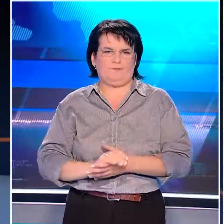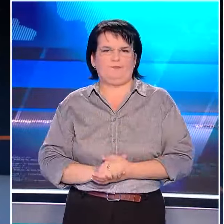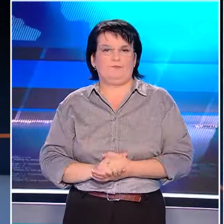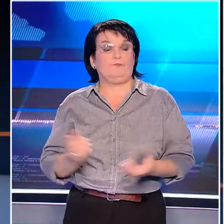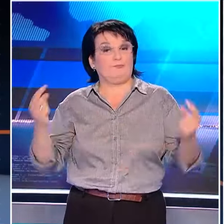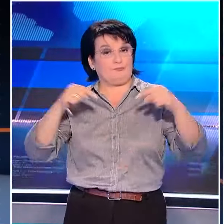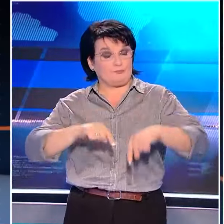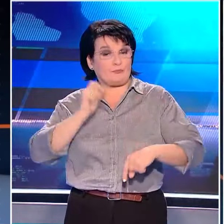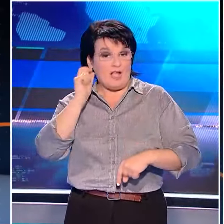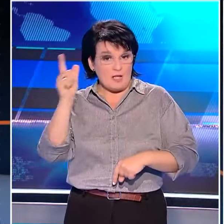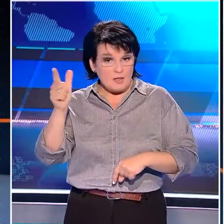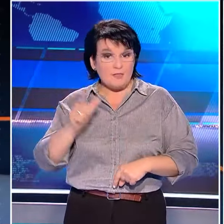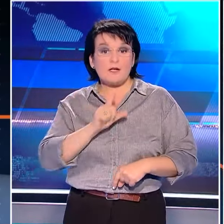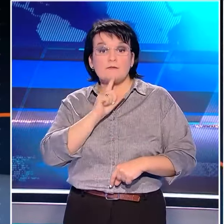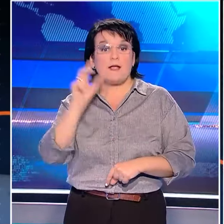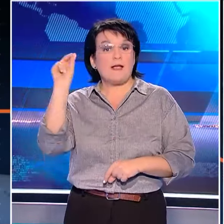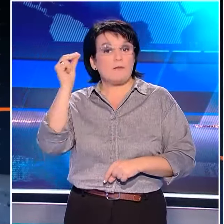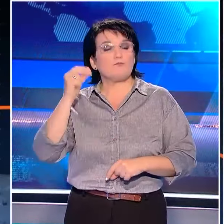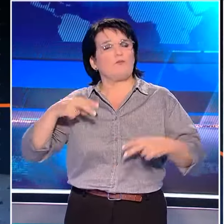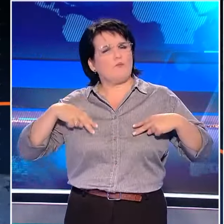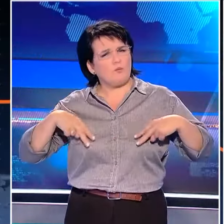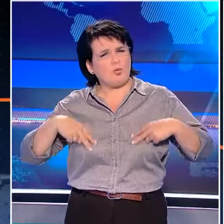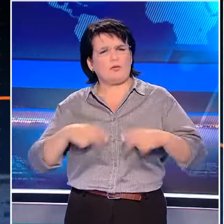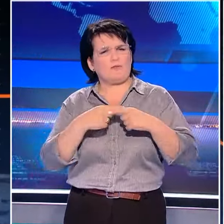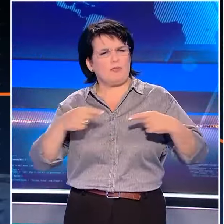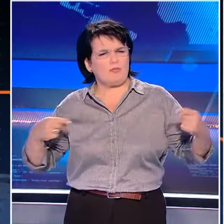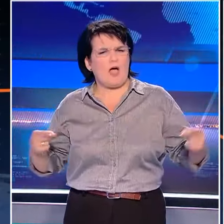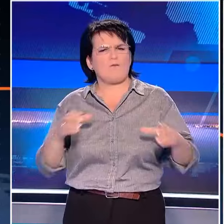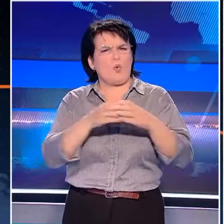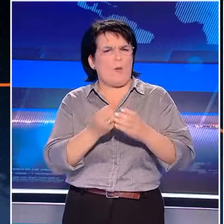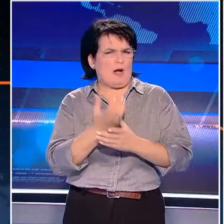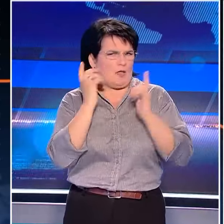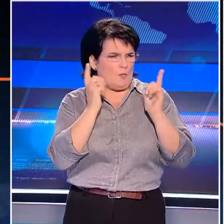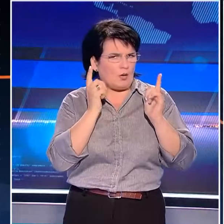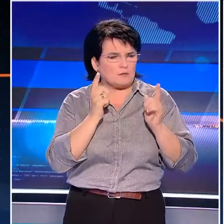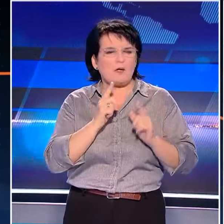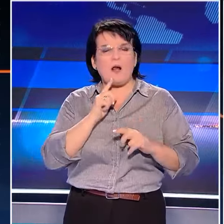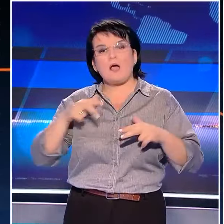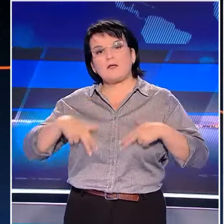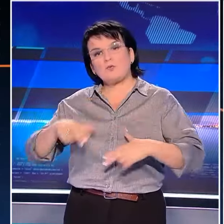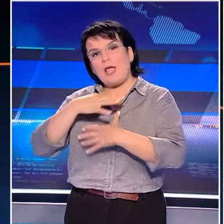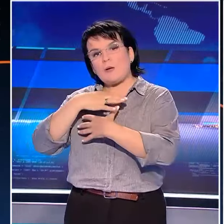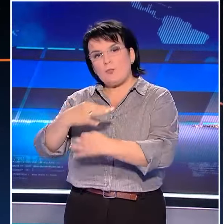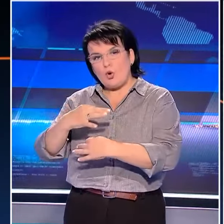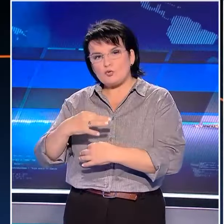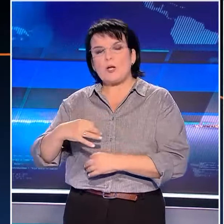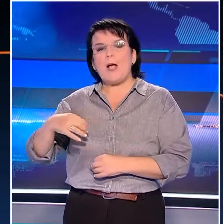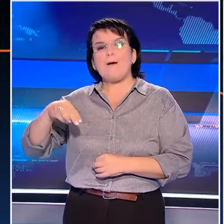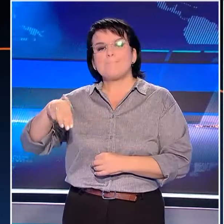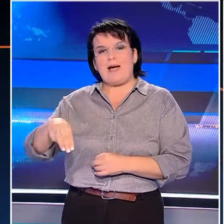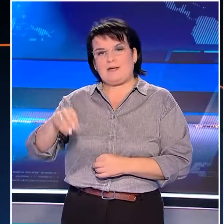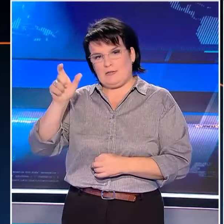παρόν στην εκδήλωση έδωσαν λίγοι υπουργοί και αρκετοί βουλευτές από τη Γαλάζια Παράταξη ενώ την κυβέρνηση εκπροσώπησε ο Παύλος